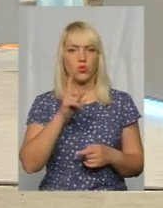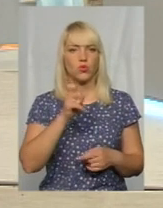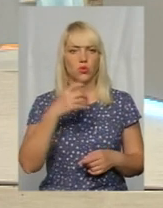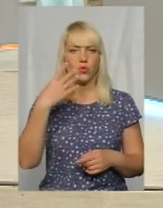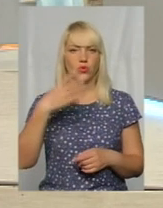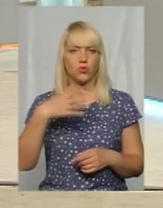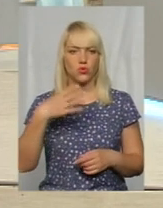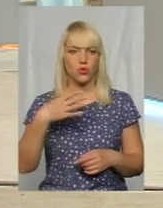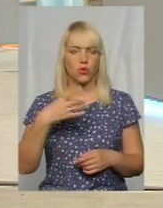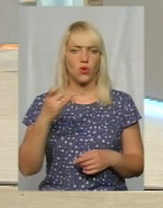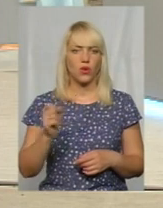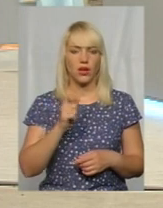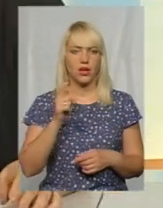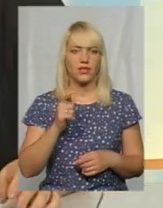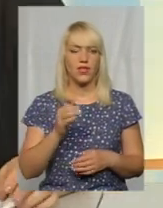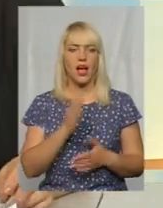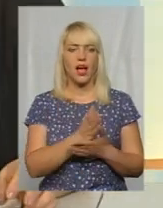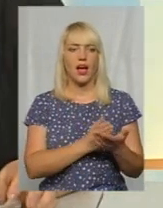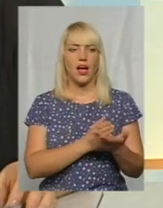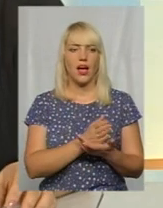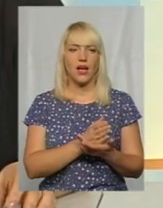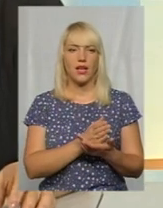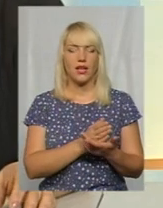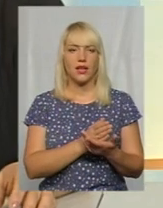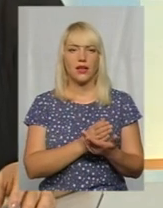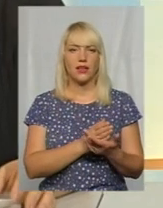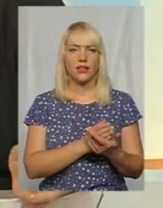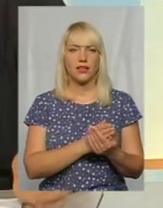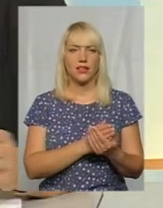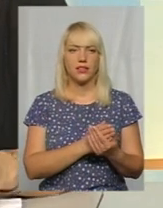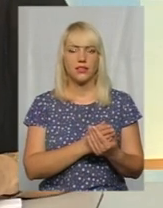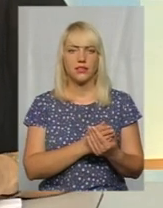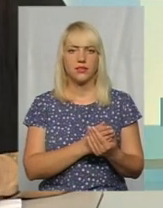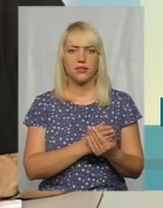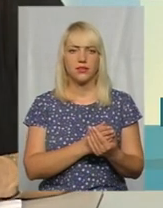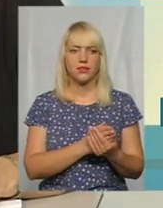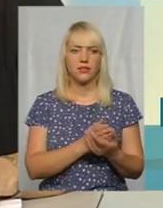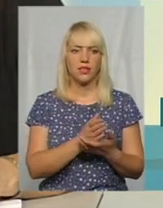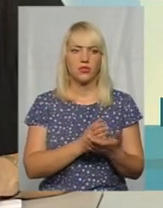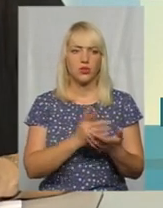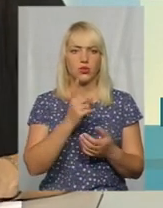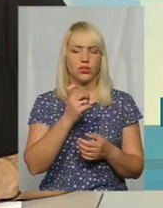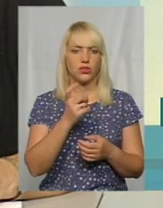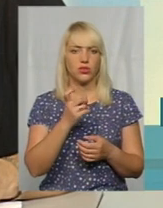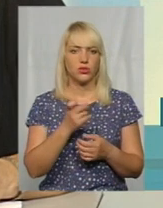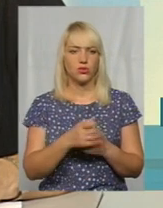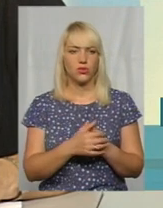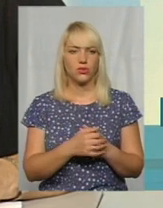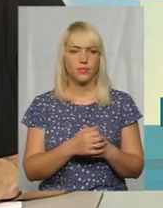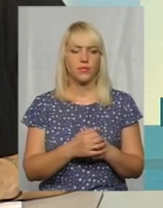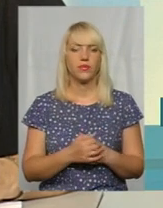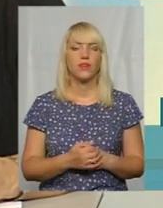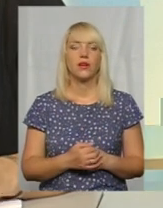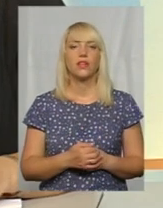кровідачі, а заслужений – це 100 разів. Ага, то вам ще трішки, і будете вже заслужені. Так. Так, третюємо, що тебе донори. І